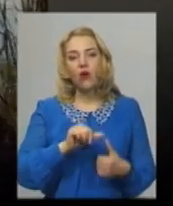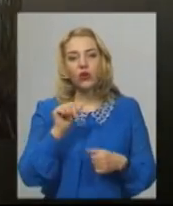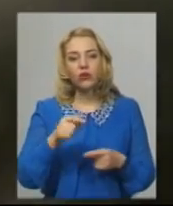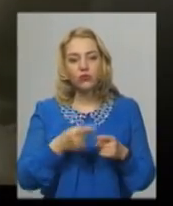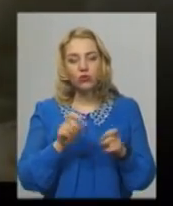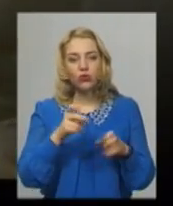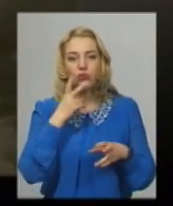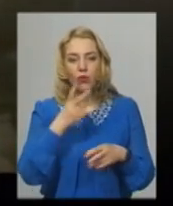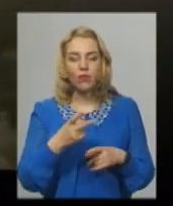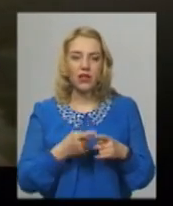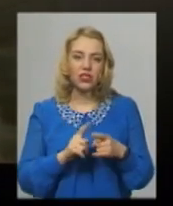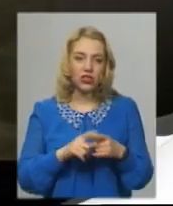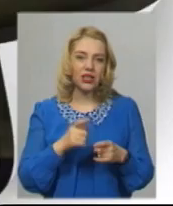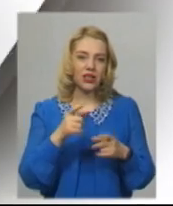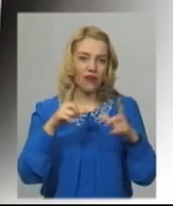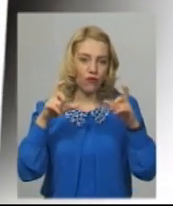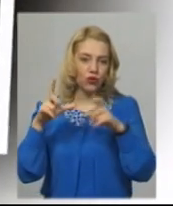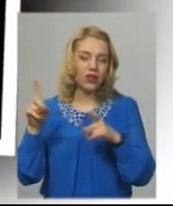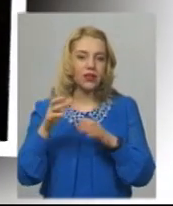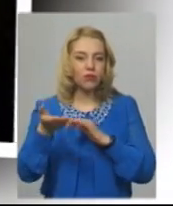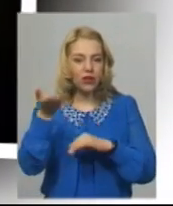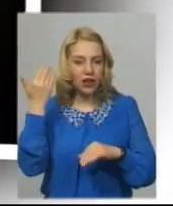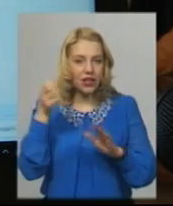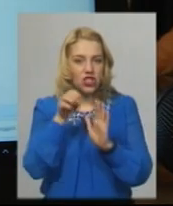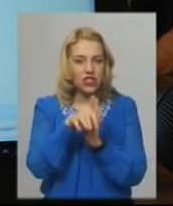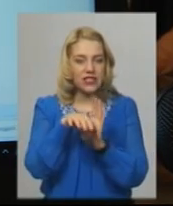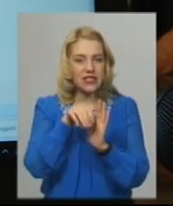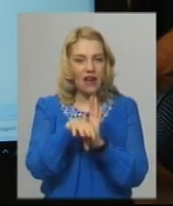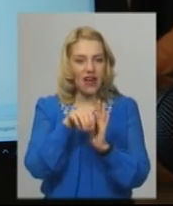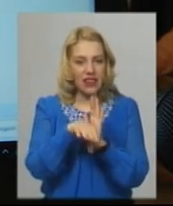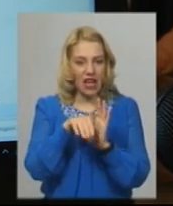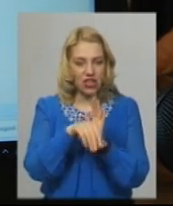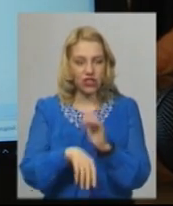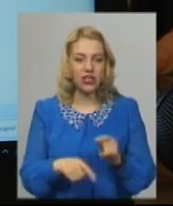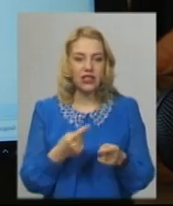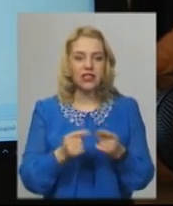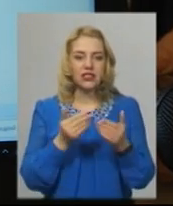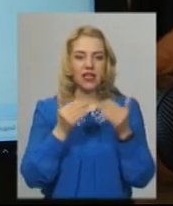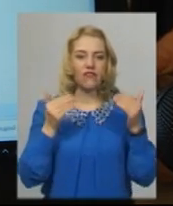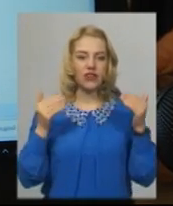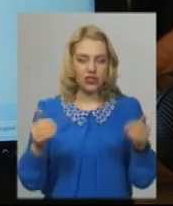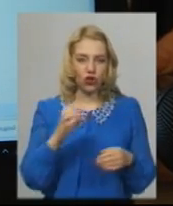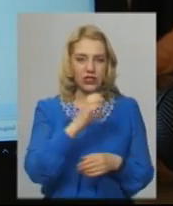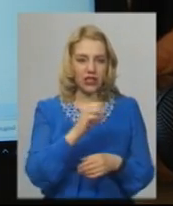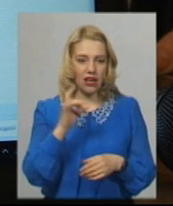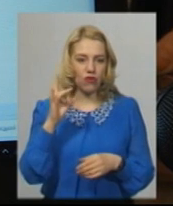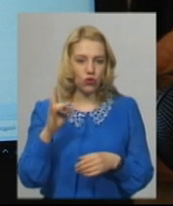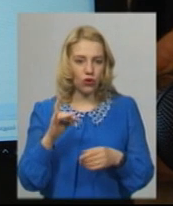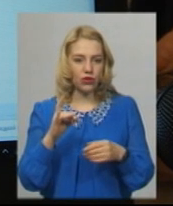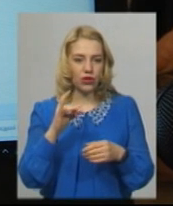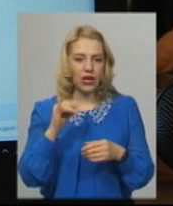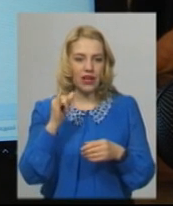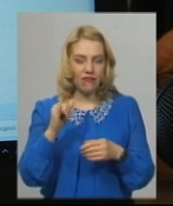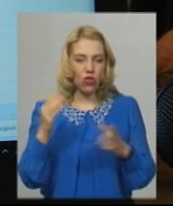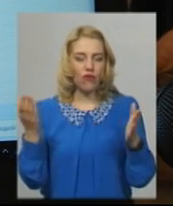можна переглянути ті ролики, які були завантажені раніше, додає Віталій Савін. Ось це виставка Сергія Іванова, яка відбулася у